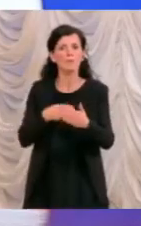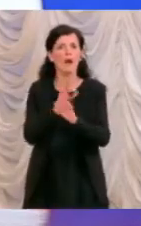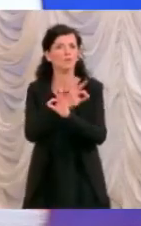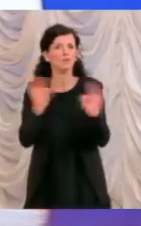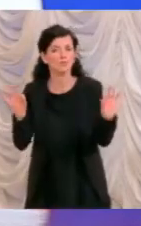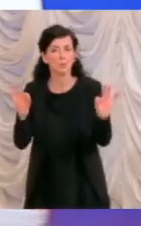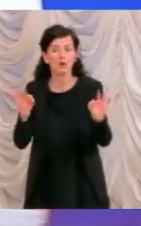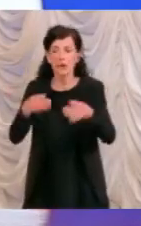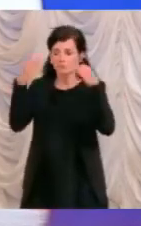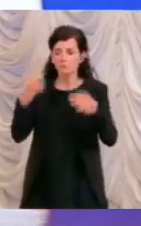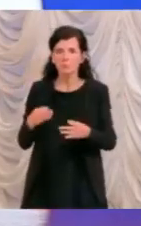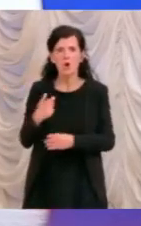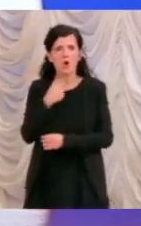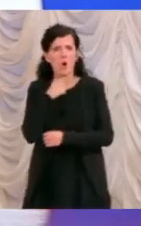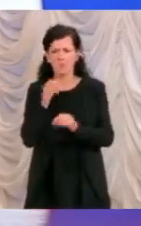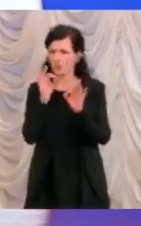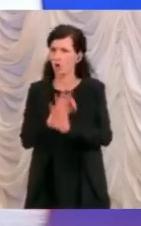istituito alcun obbligo.